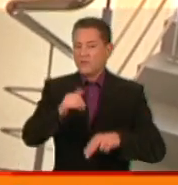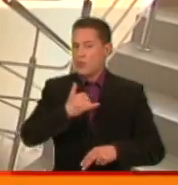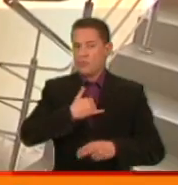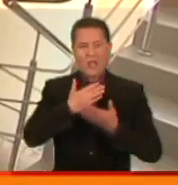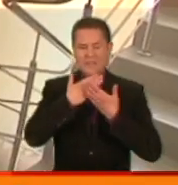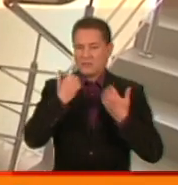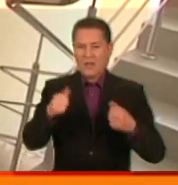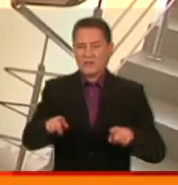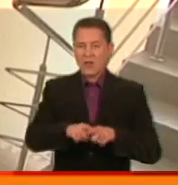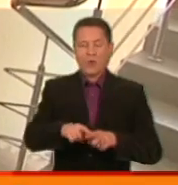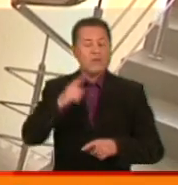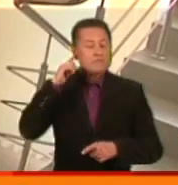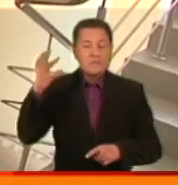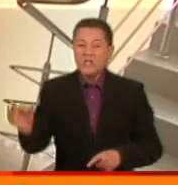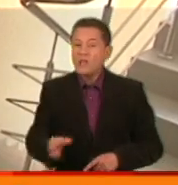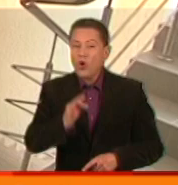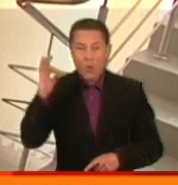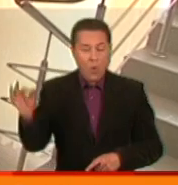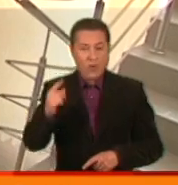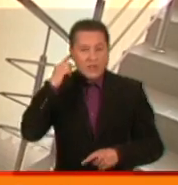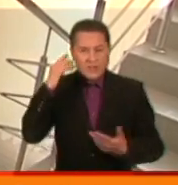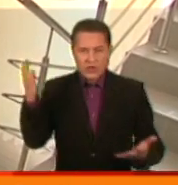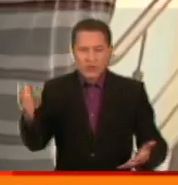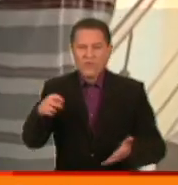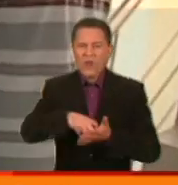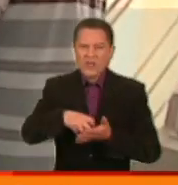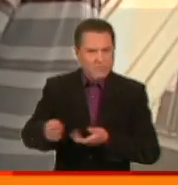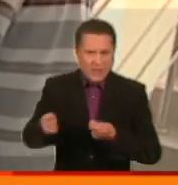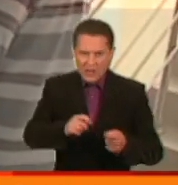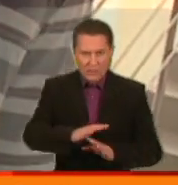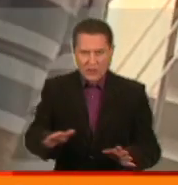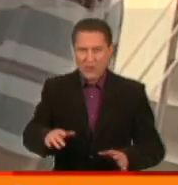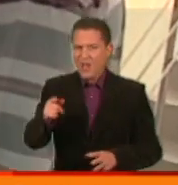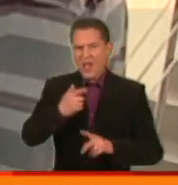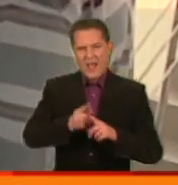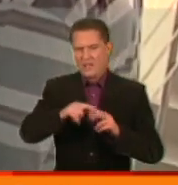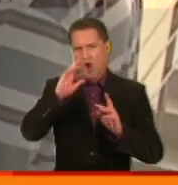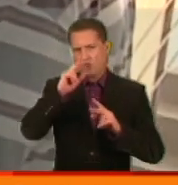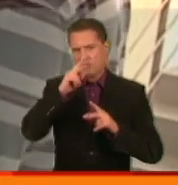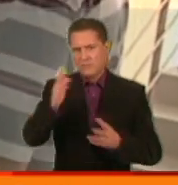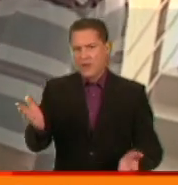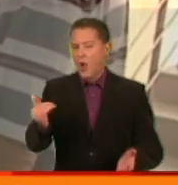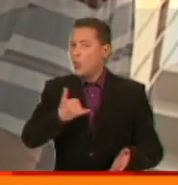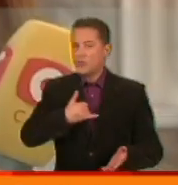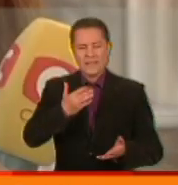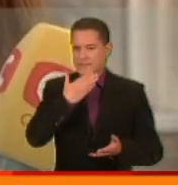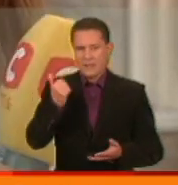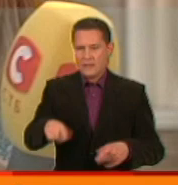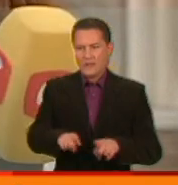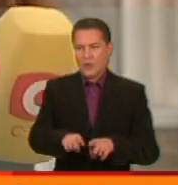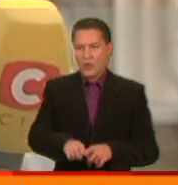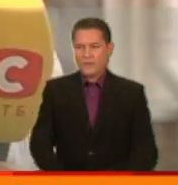такої компанії. Ви ніколи про неї не чули? Кореспонденція сюди на ній. Ніколи. Це якась ошибка. У нас немає такої фірми.